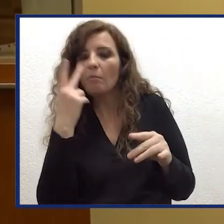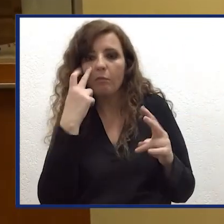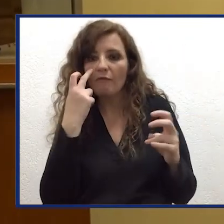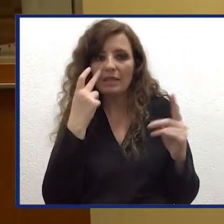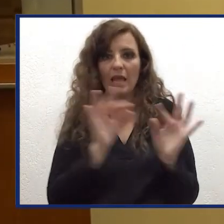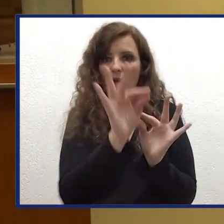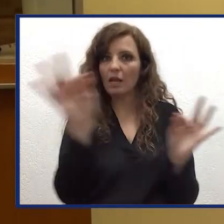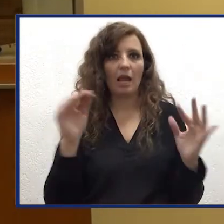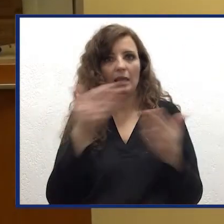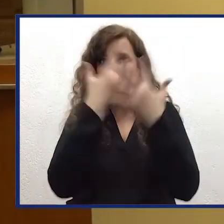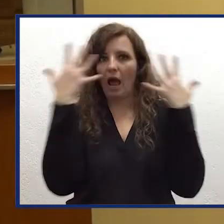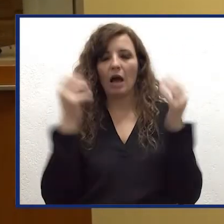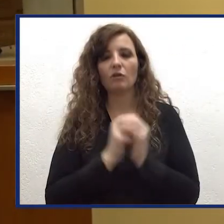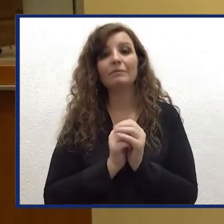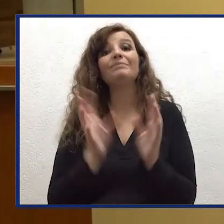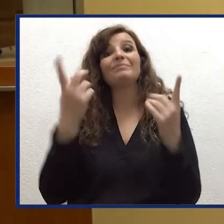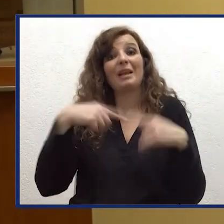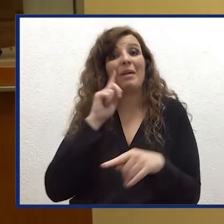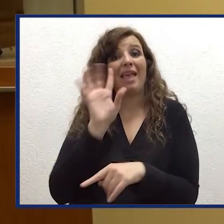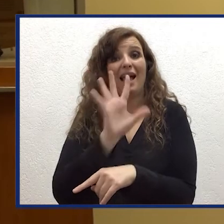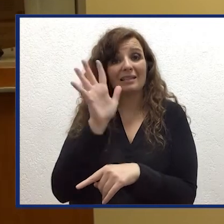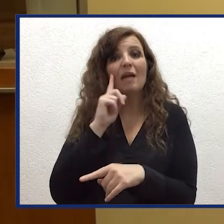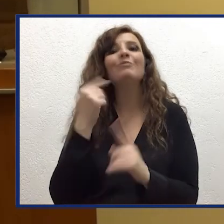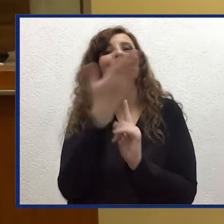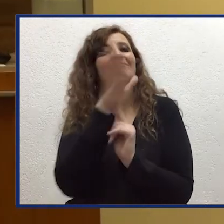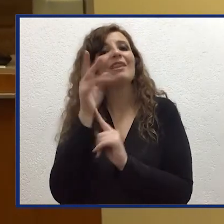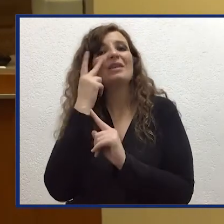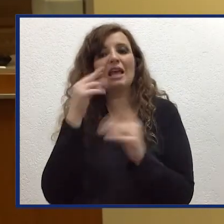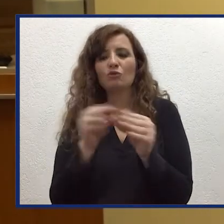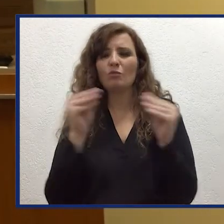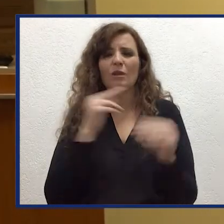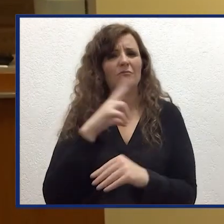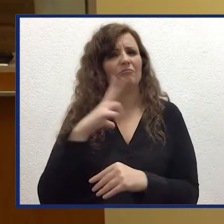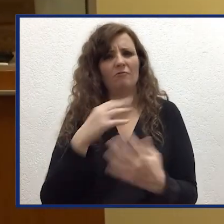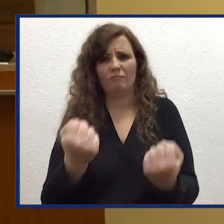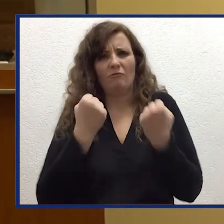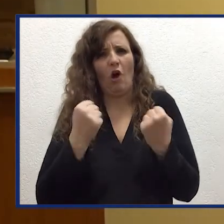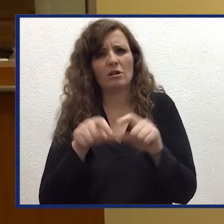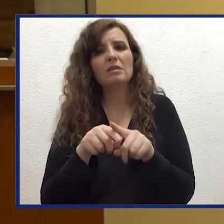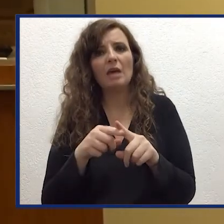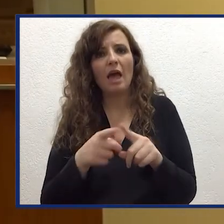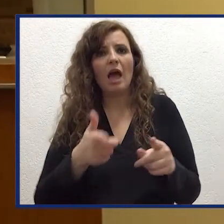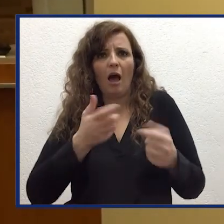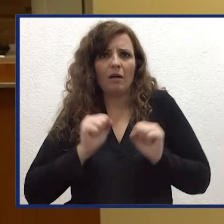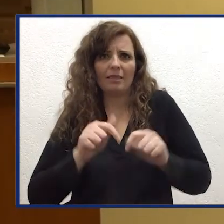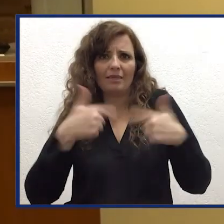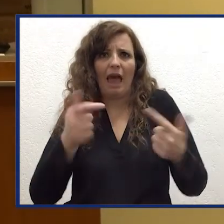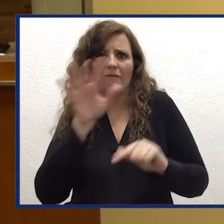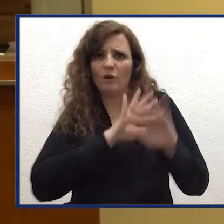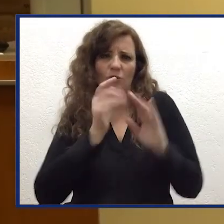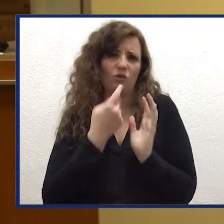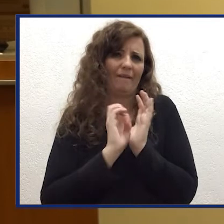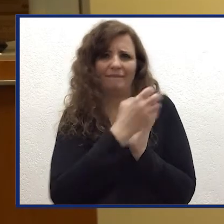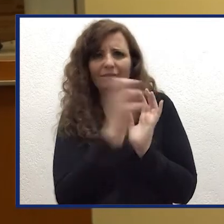Quindi questo, diciamo, questo esempio mostra le potenzialità di questo strumento, potenzialità che possono essere